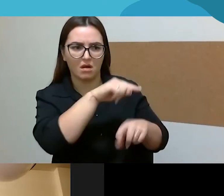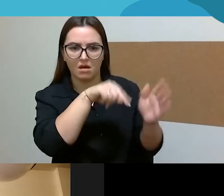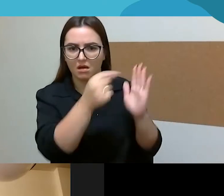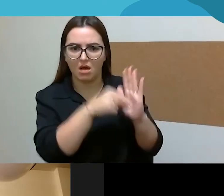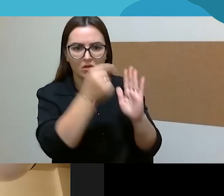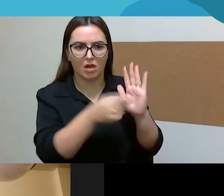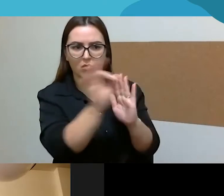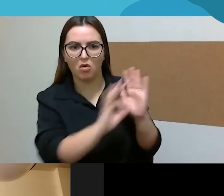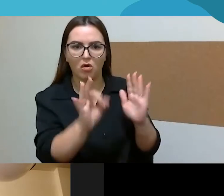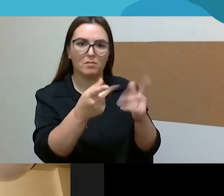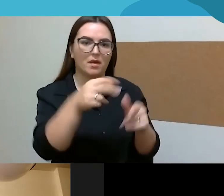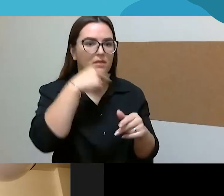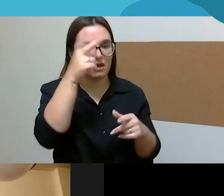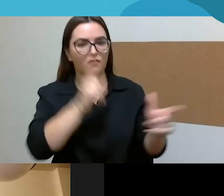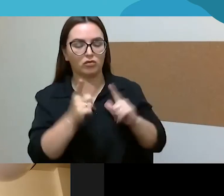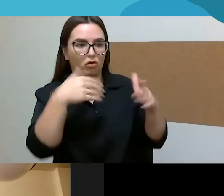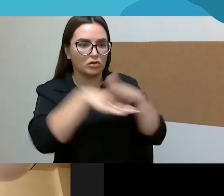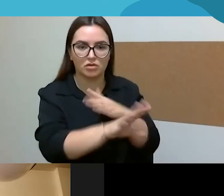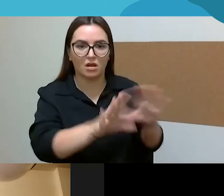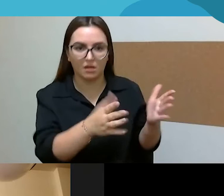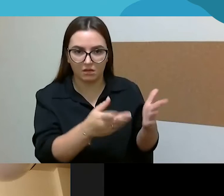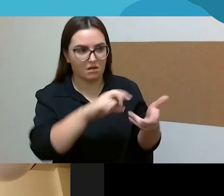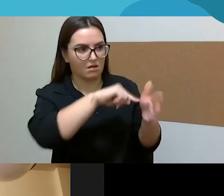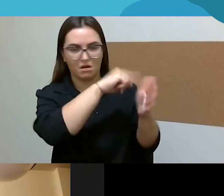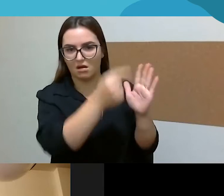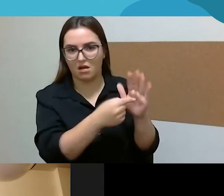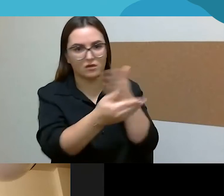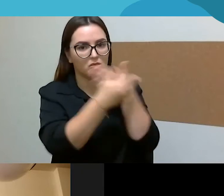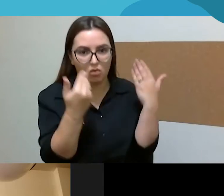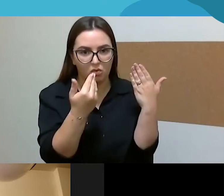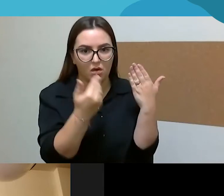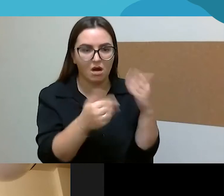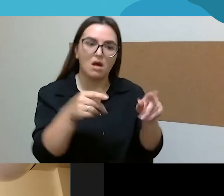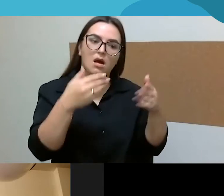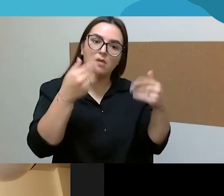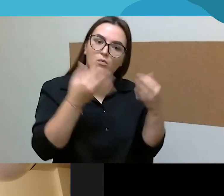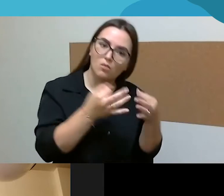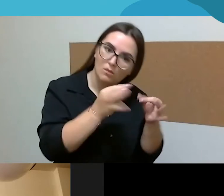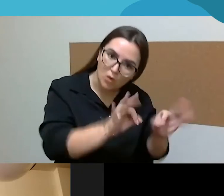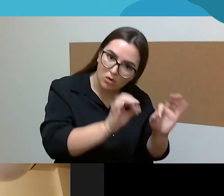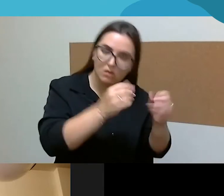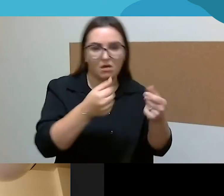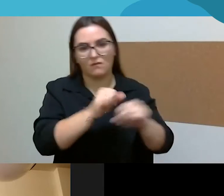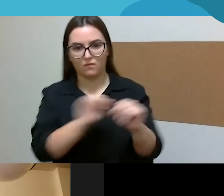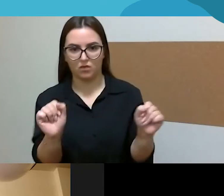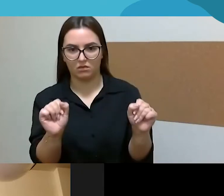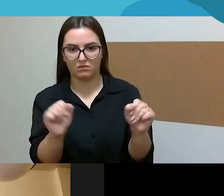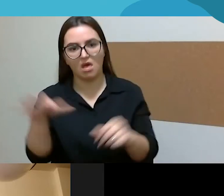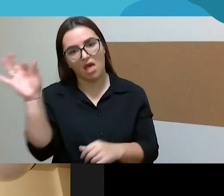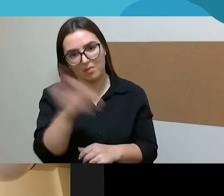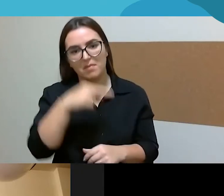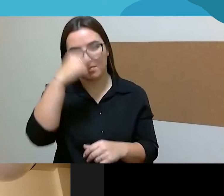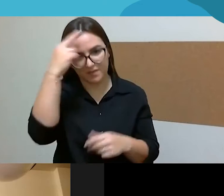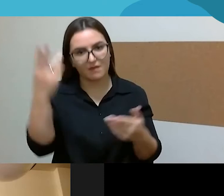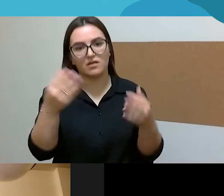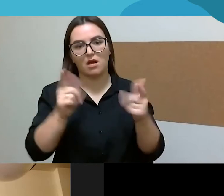niekada nebuvo, ir man pačiam niekilo klausimas, ar man eiti, arba ne eiti. Bežniausiai visi einam, nes visi nori tą